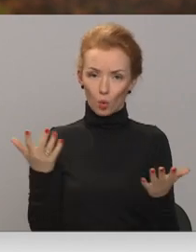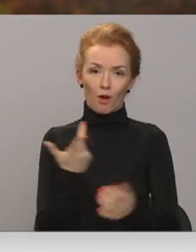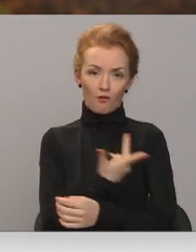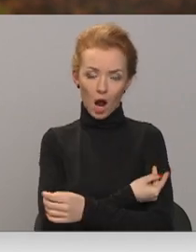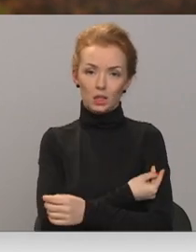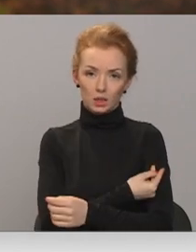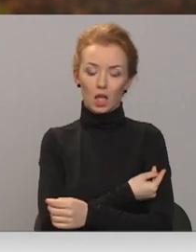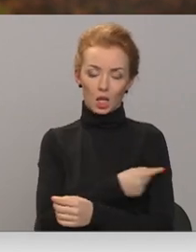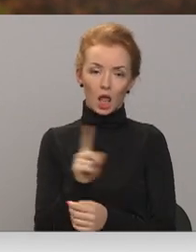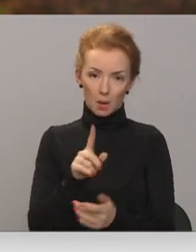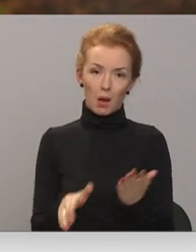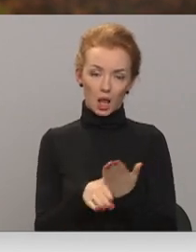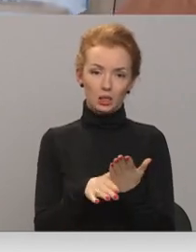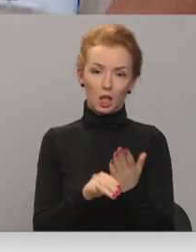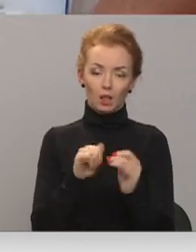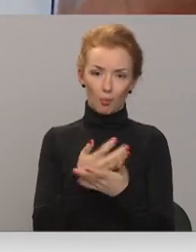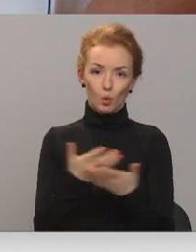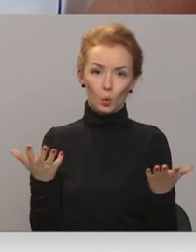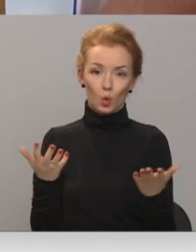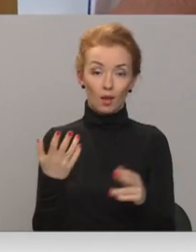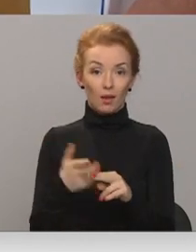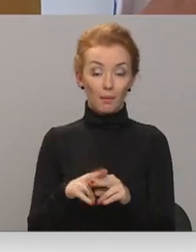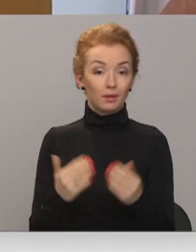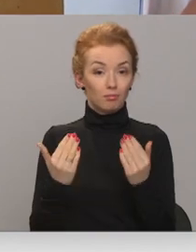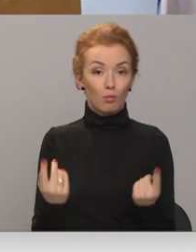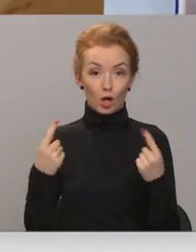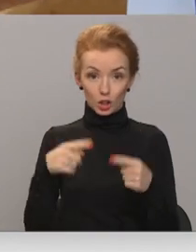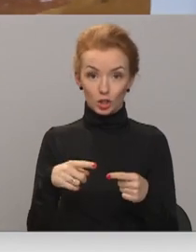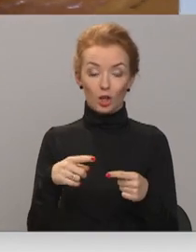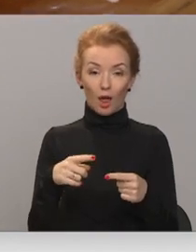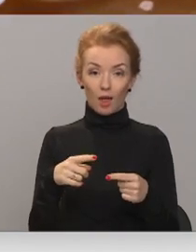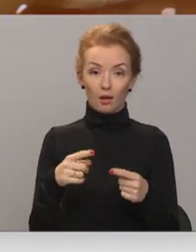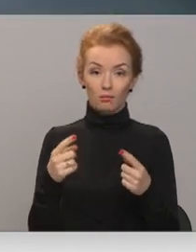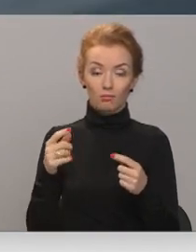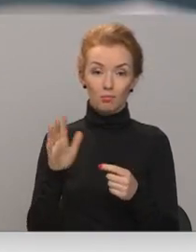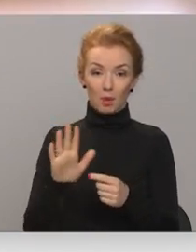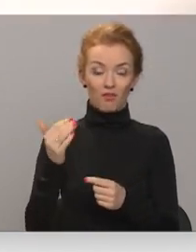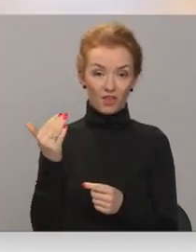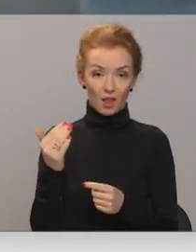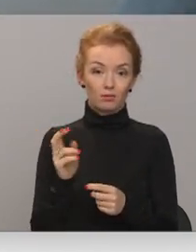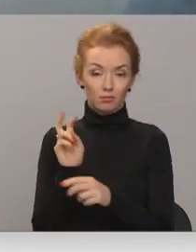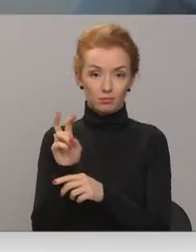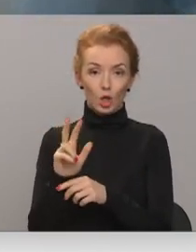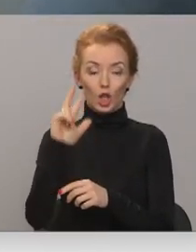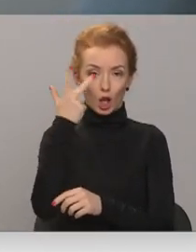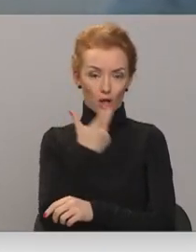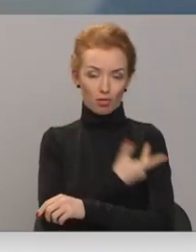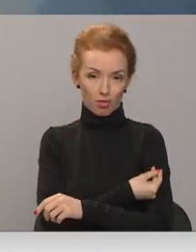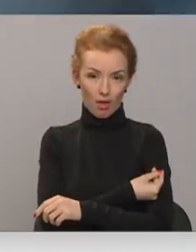darīju savu darbu. Jebkura. Tieši tādēļ šobrīd praksē aktīvi tiek vakcinētas arī potas trešās dēvas.